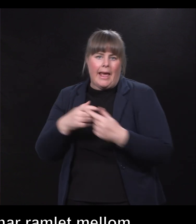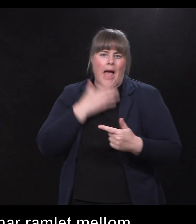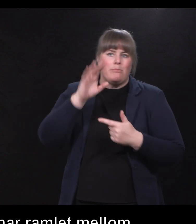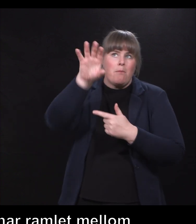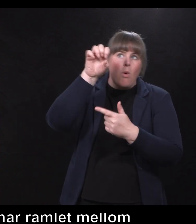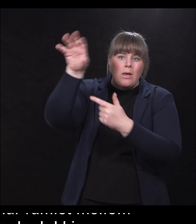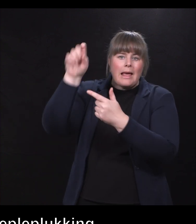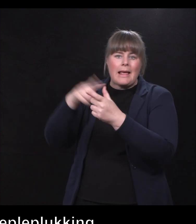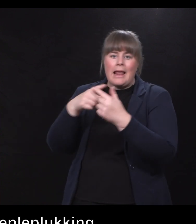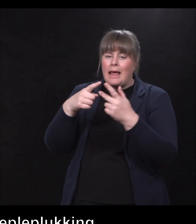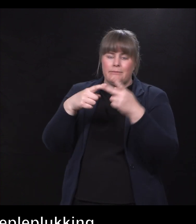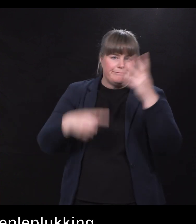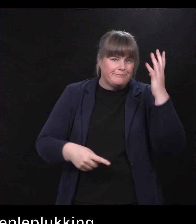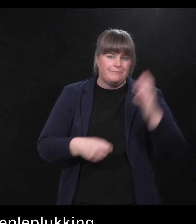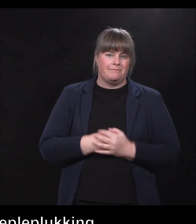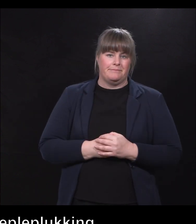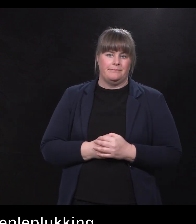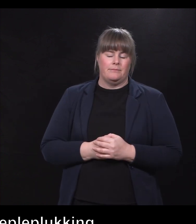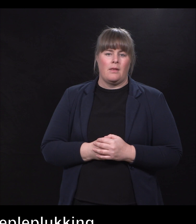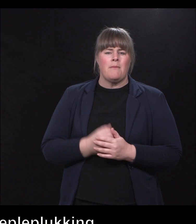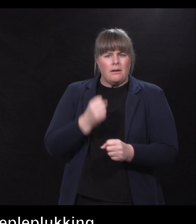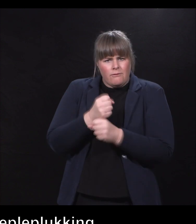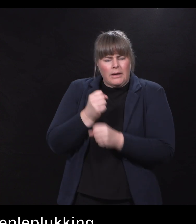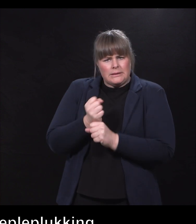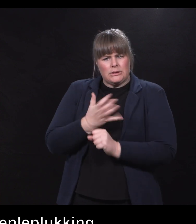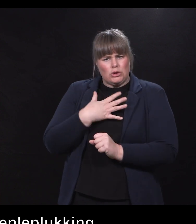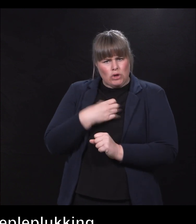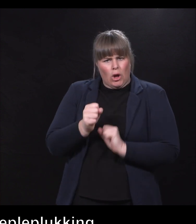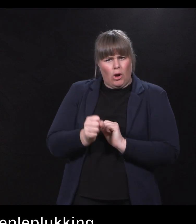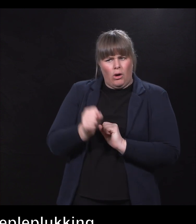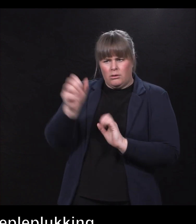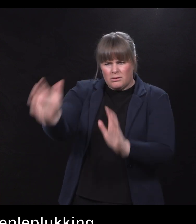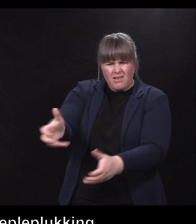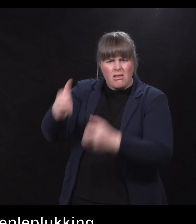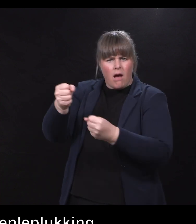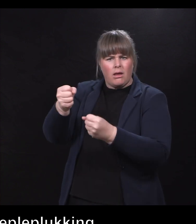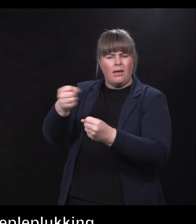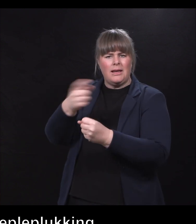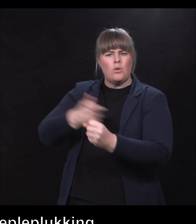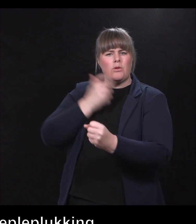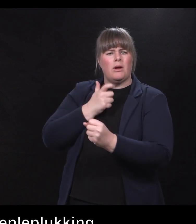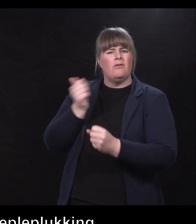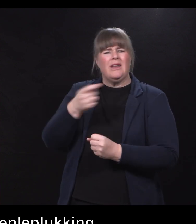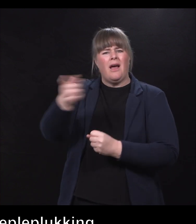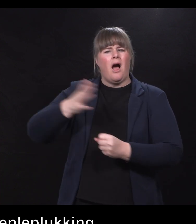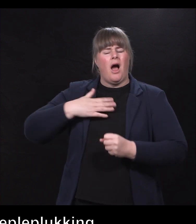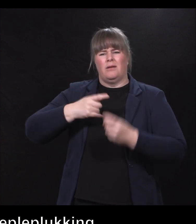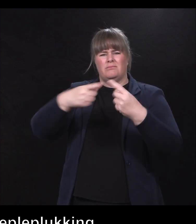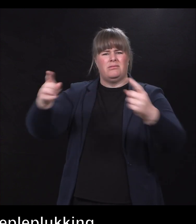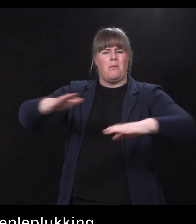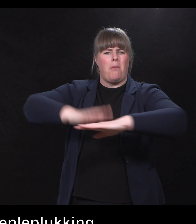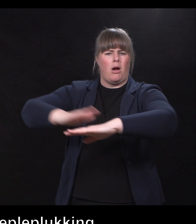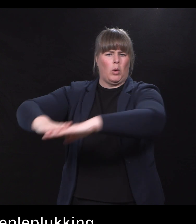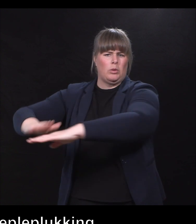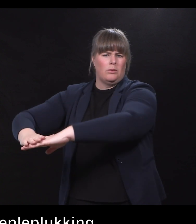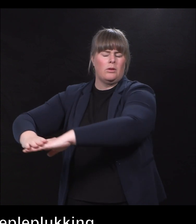fantasien stopper. Men det er også faktisk tørre å ta tak i ungdommen, for de kommer inn der med veldig ulik pakke bagasje, og det